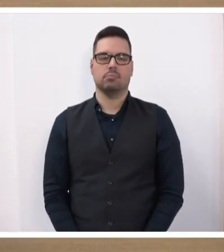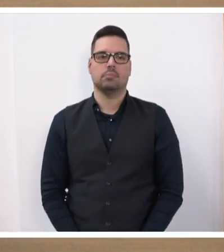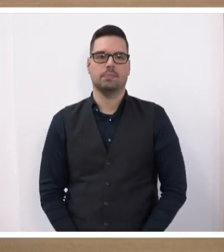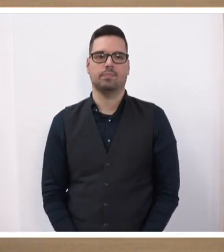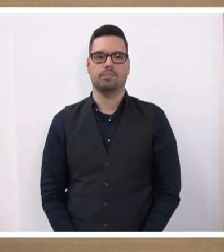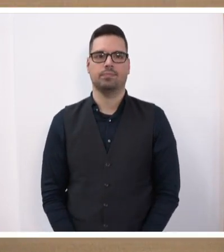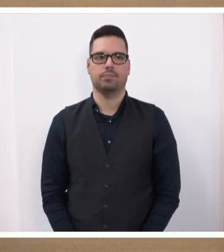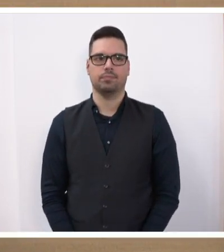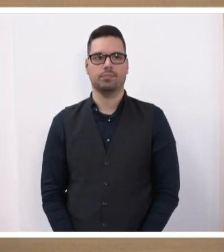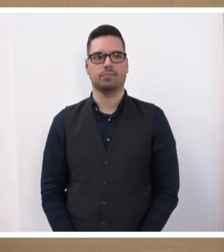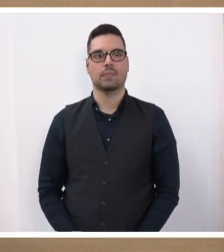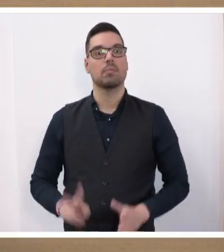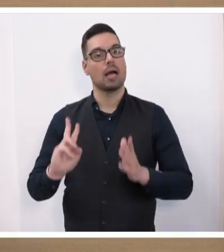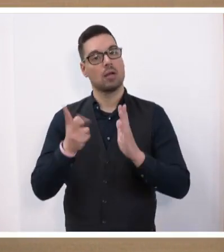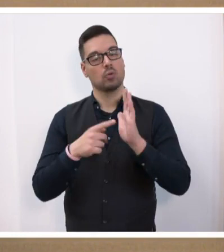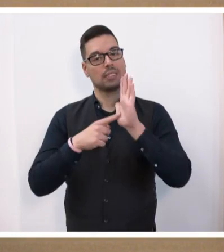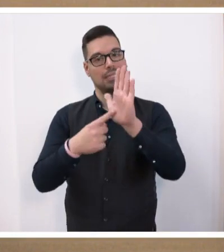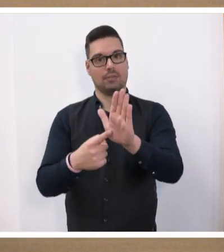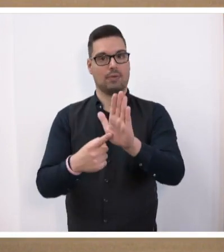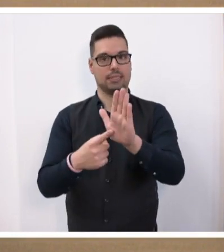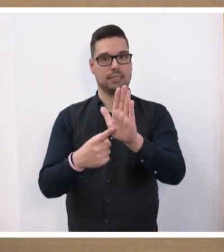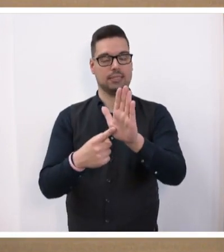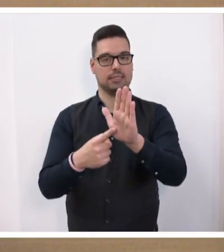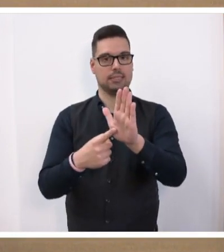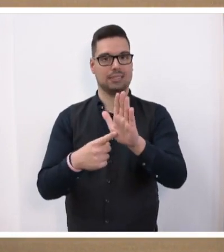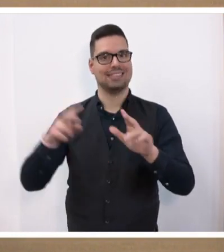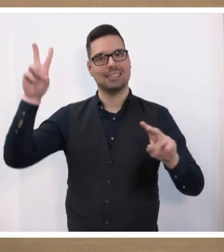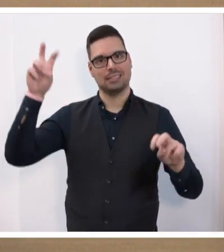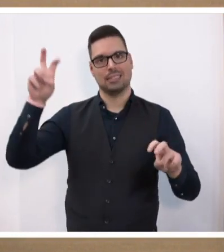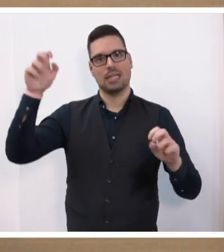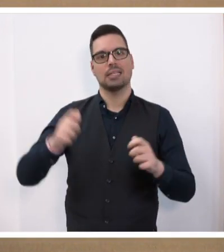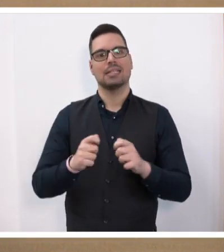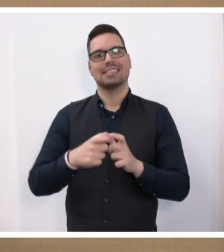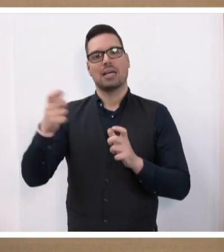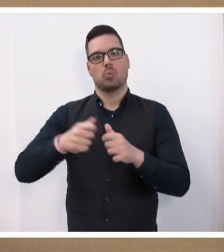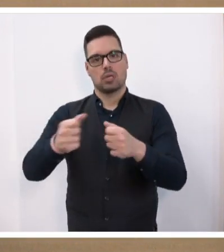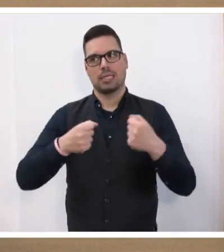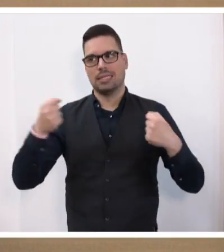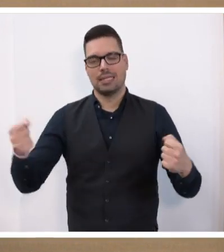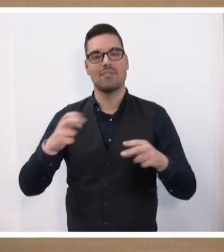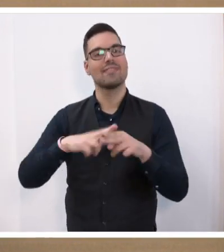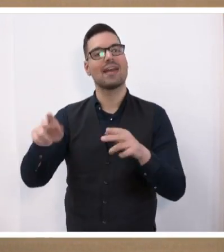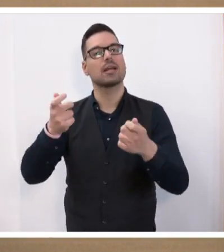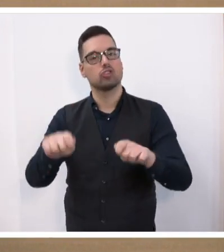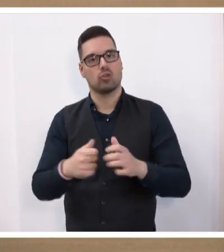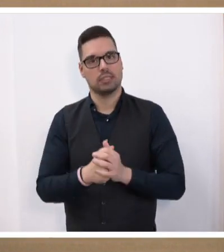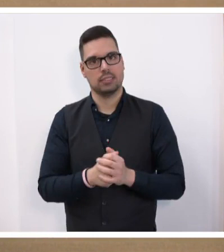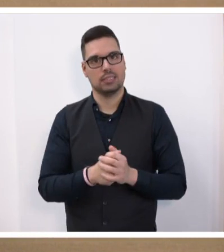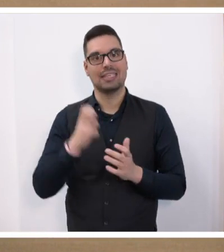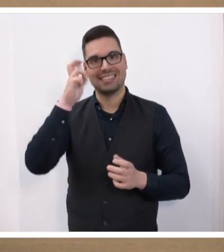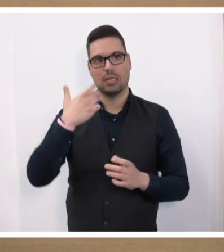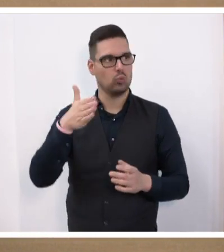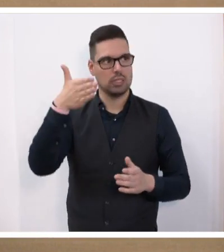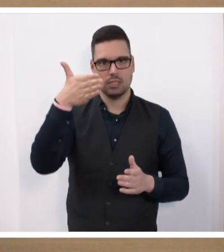Ich aber auch darauf hinweisen, auf ein weiteres Zitat aus der Zerbrücker Zeitung. Wenn das Werk geschlossen wird, dann ist Salui